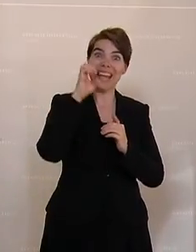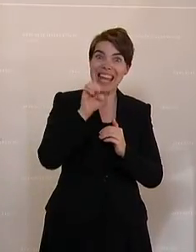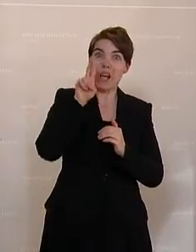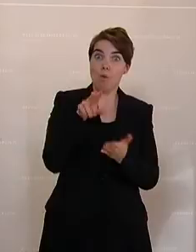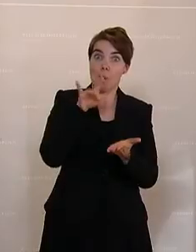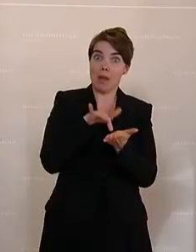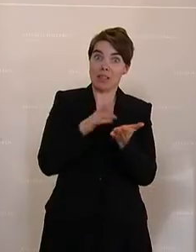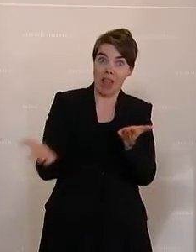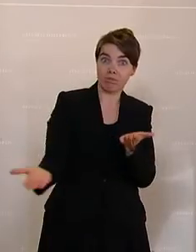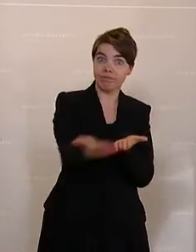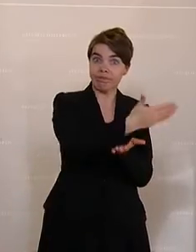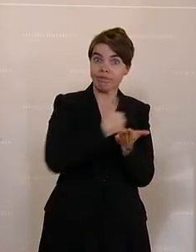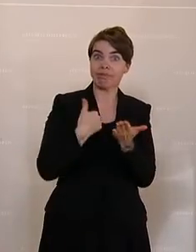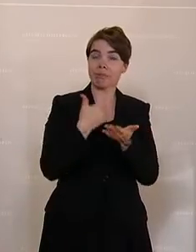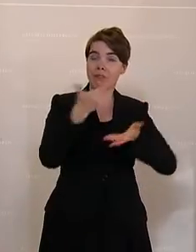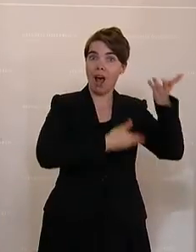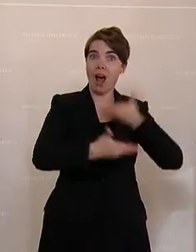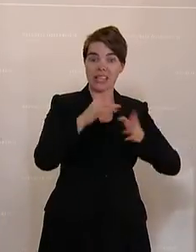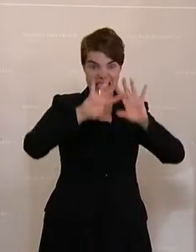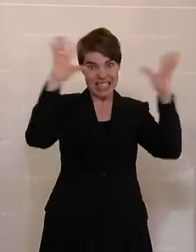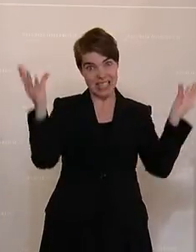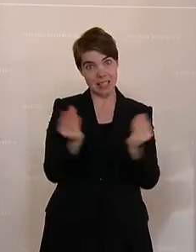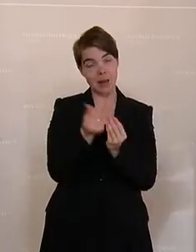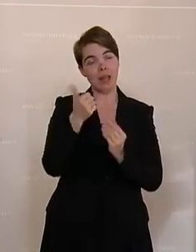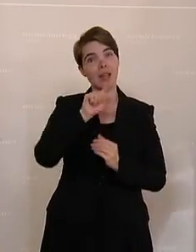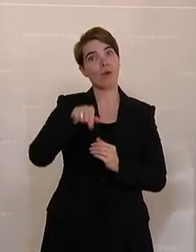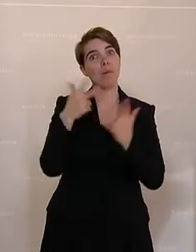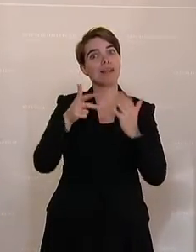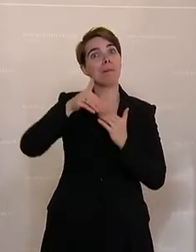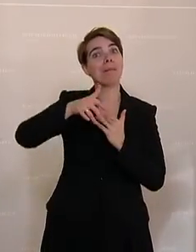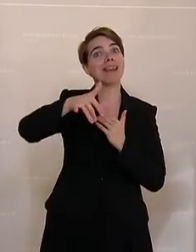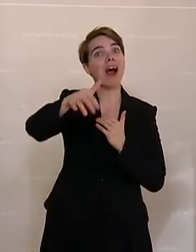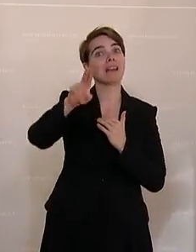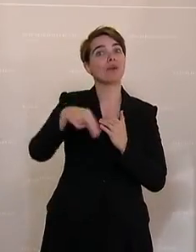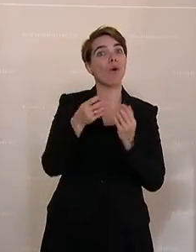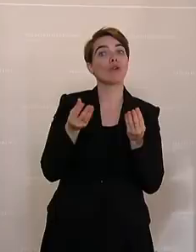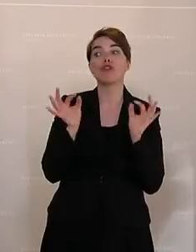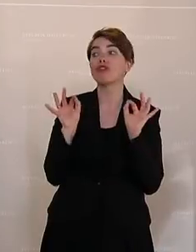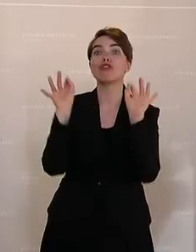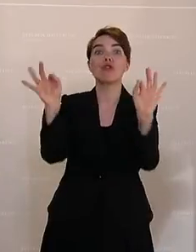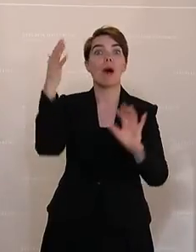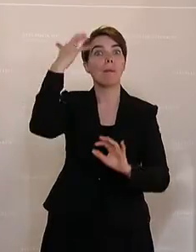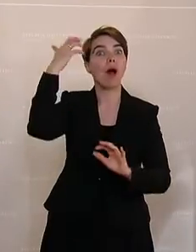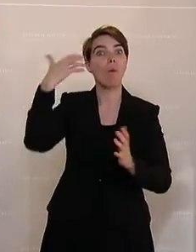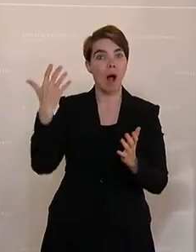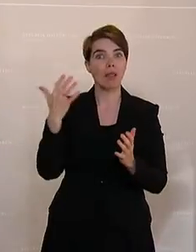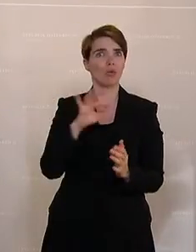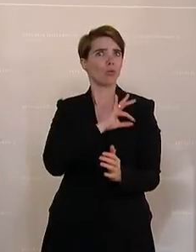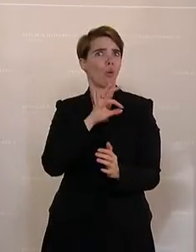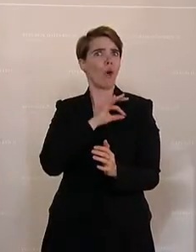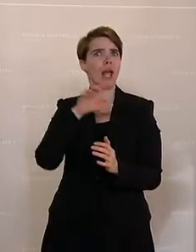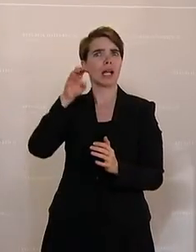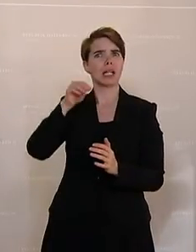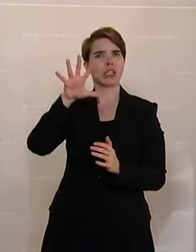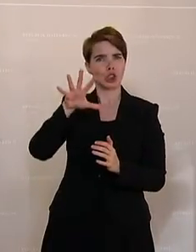auszulösen, sodass in Summe 1,8 Milliarden Euro zu den Bauern kommen können. Und das darf ich dem Kollegen Schmidlechner